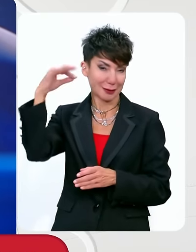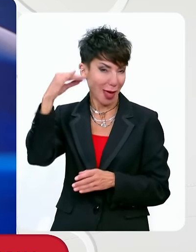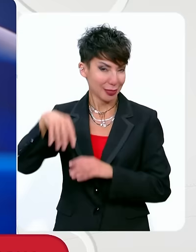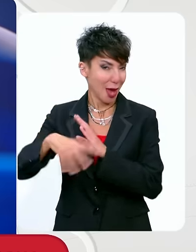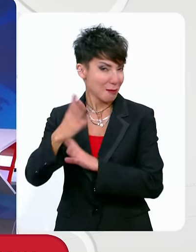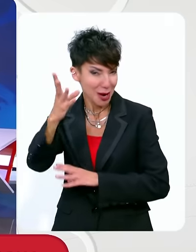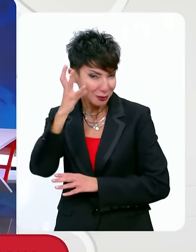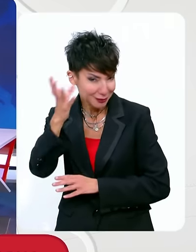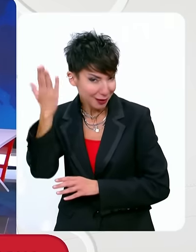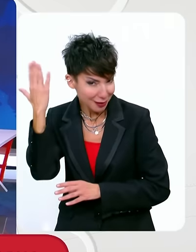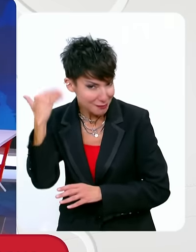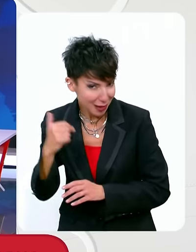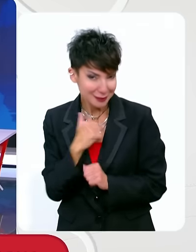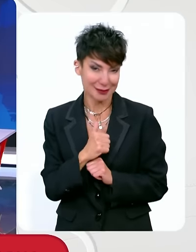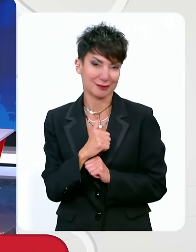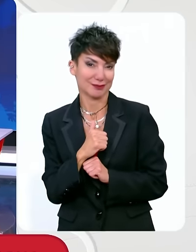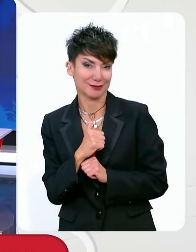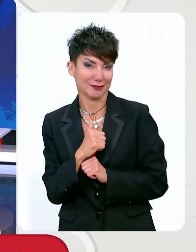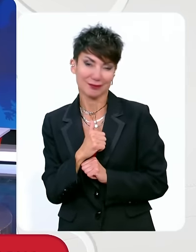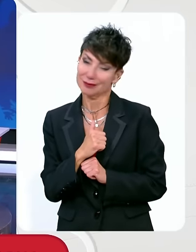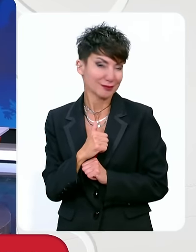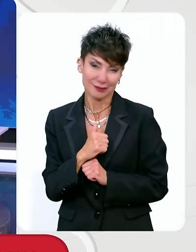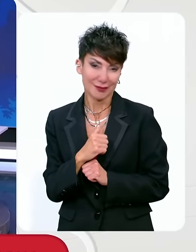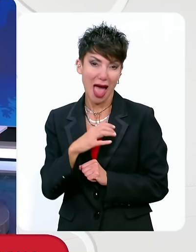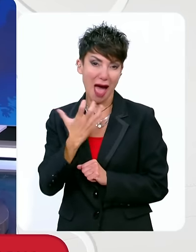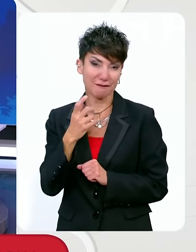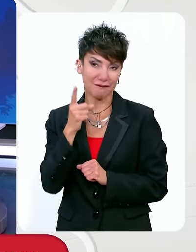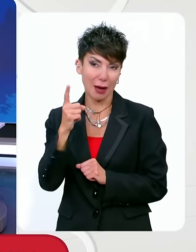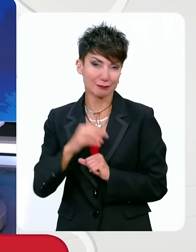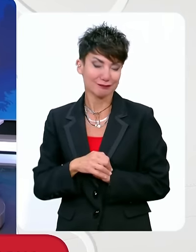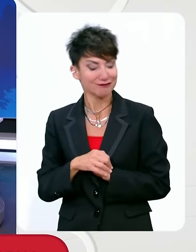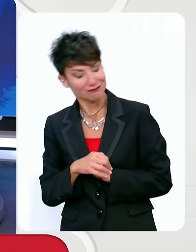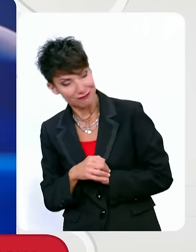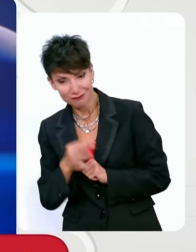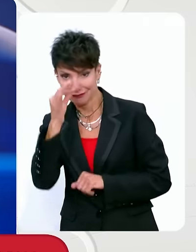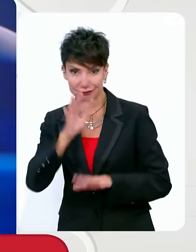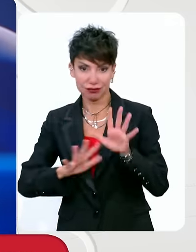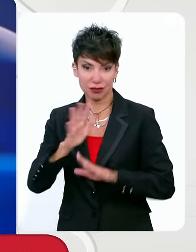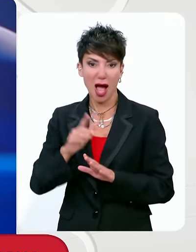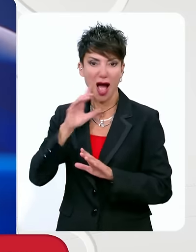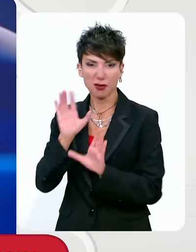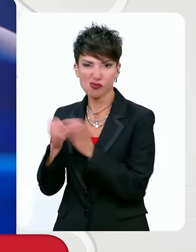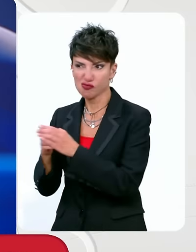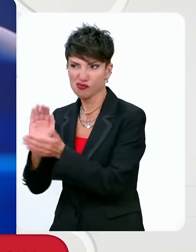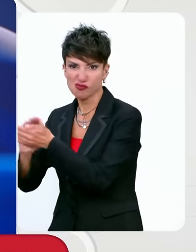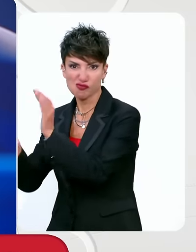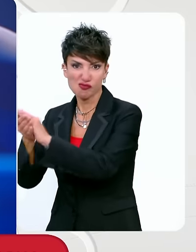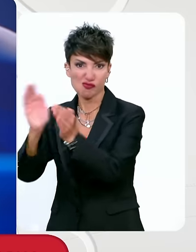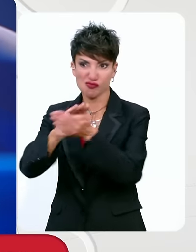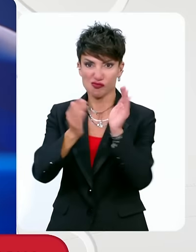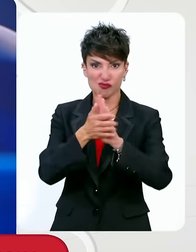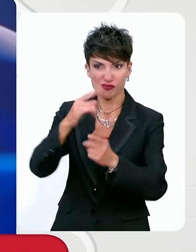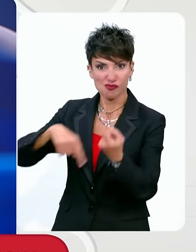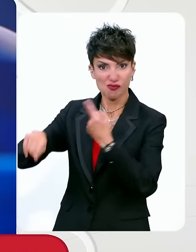το προηγούμενο διάστημα στο Ευρωκοινοβούλιο, είναι στοιχείο απαραίτητο της ευρωπαϊκής άκου δημοκρατίας.